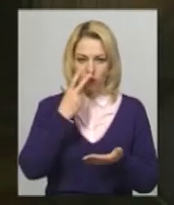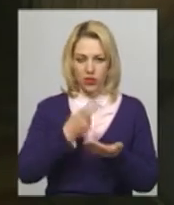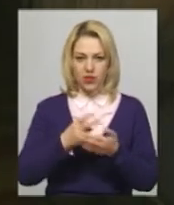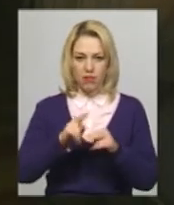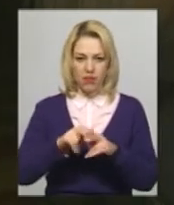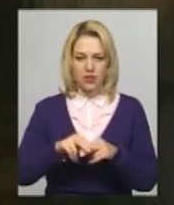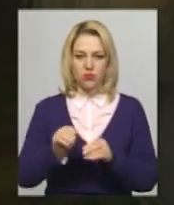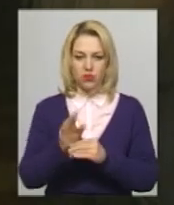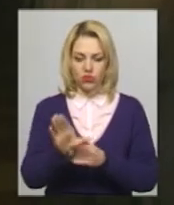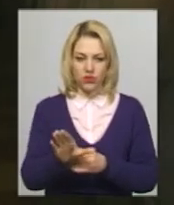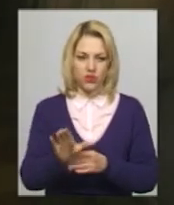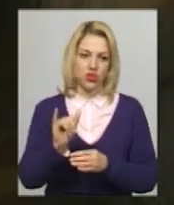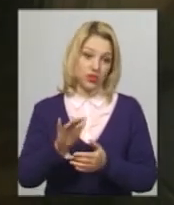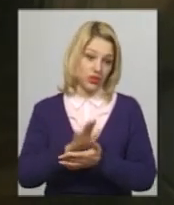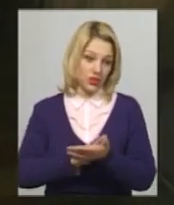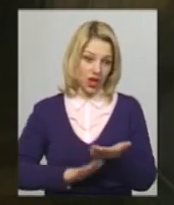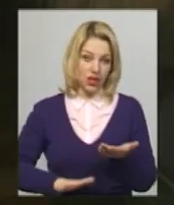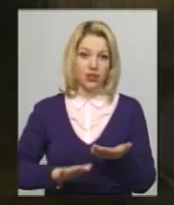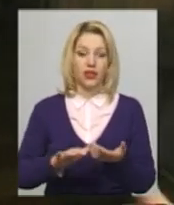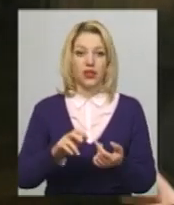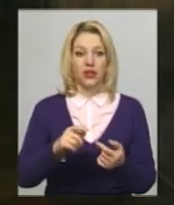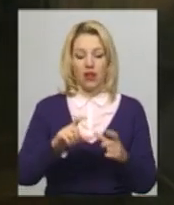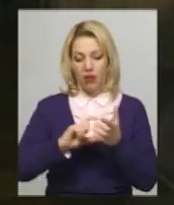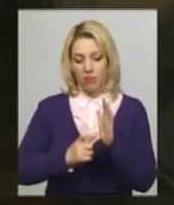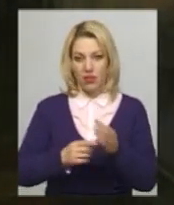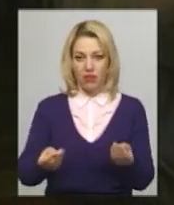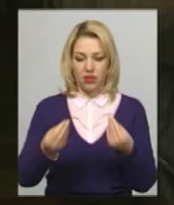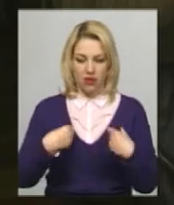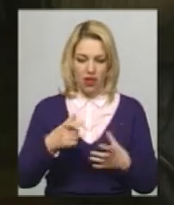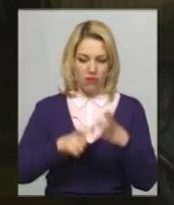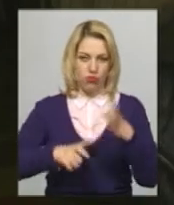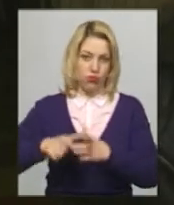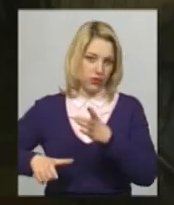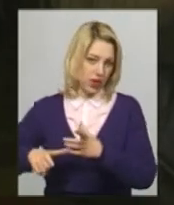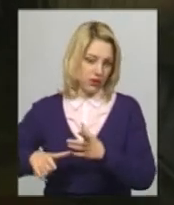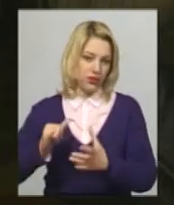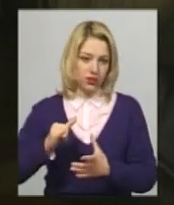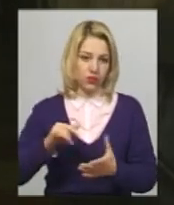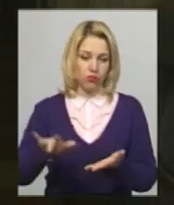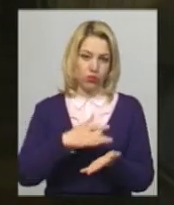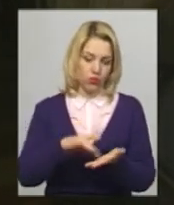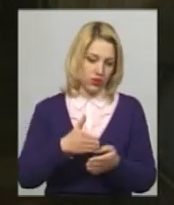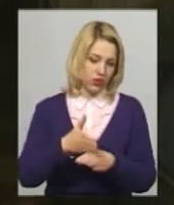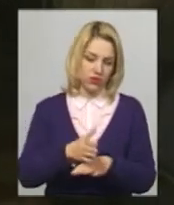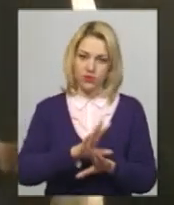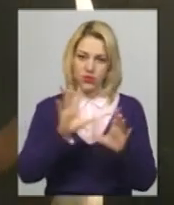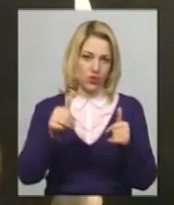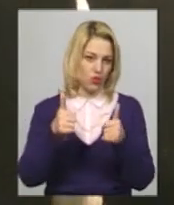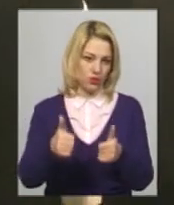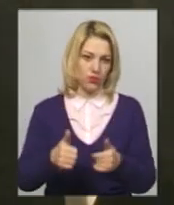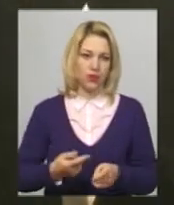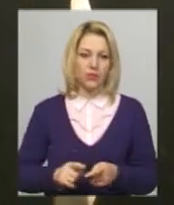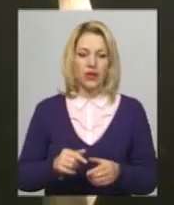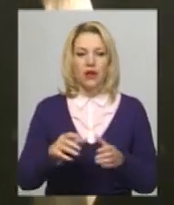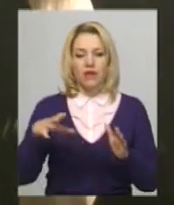також посвідчення. А далі в кабінеті видали бюлетені і в бухгалтерію завітали. Все добре. Склад